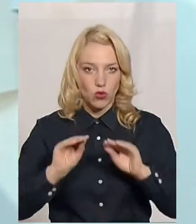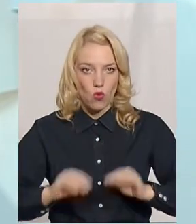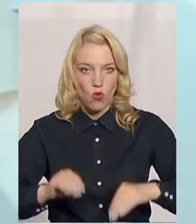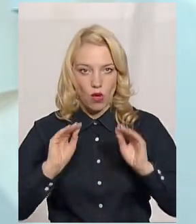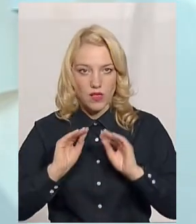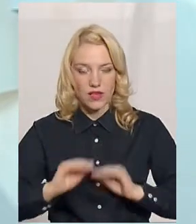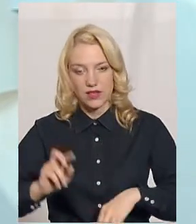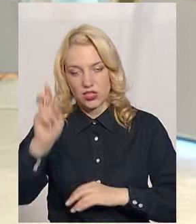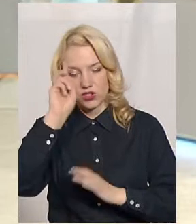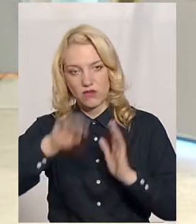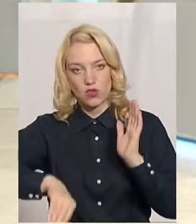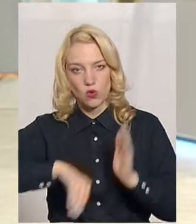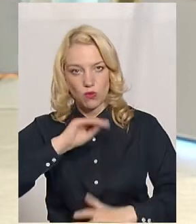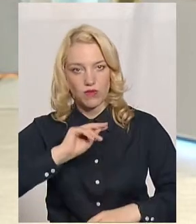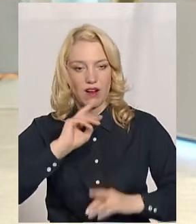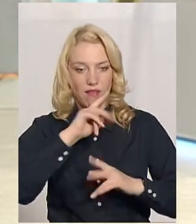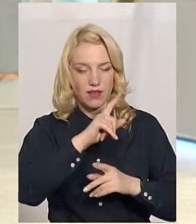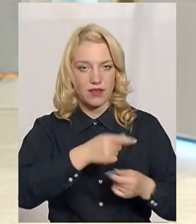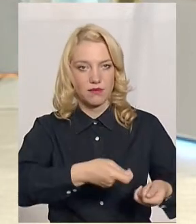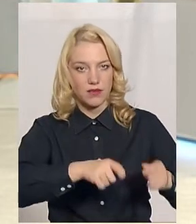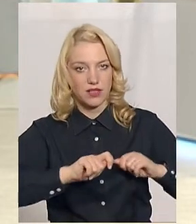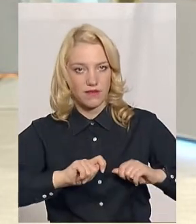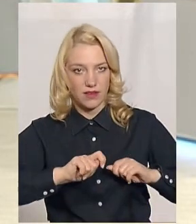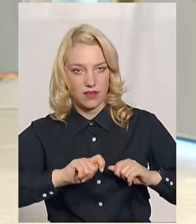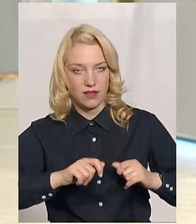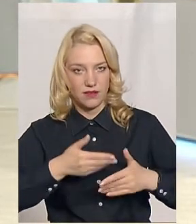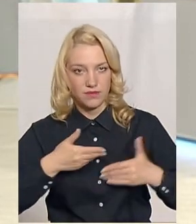держава закуповлювала ліки і передавала територію.